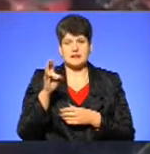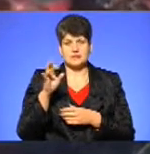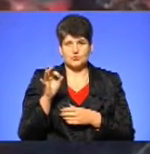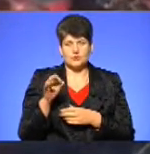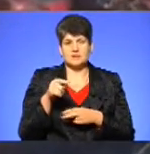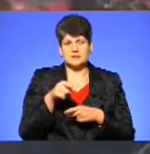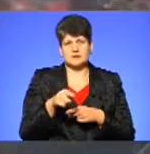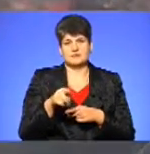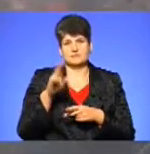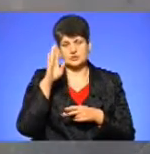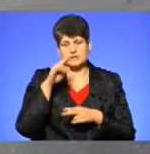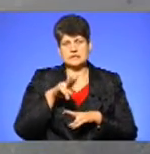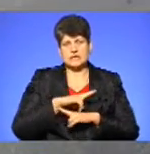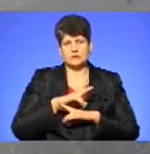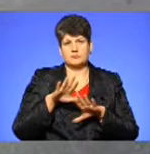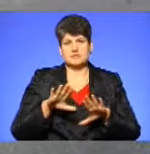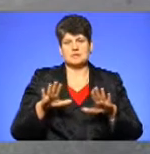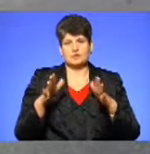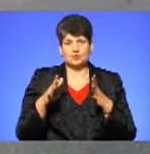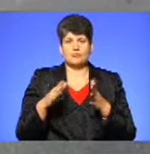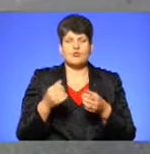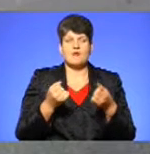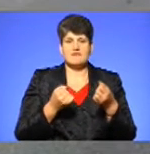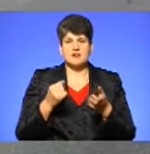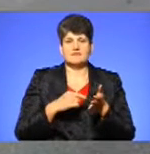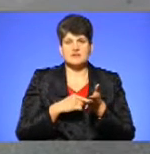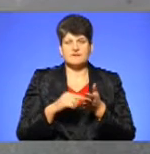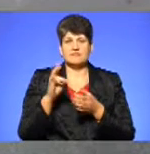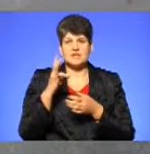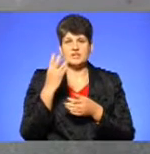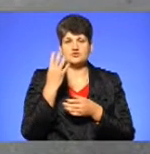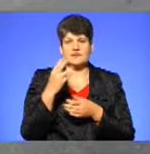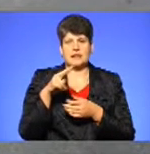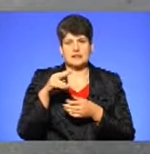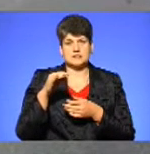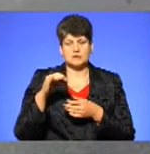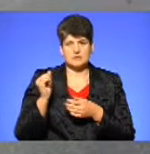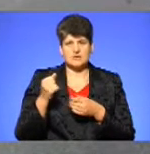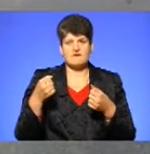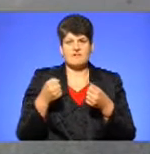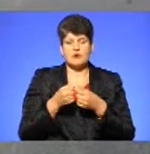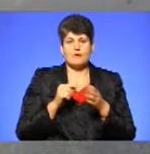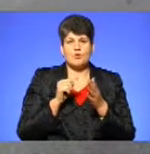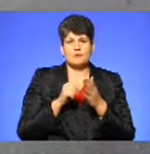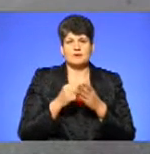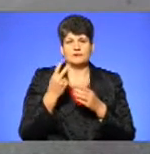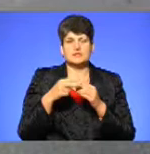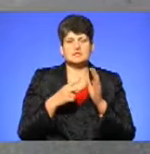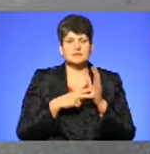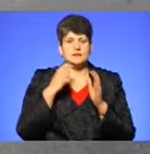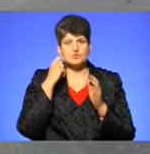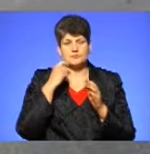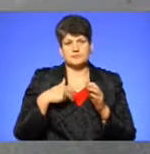загинув на місці події. Двома аваріями відзначилась Тернопільщина і у неділю 4 листопада. У аварію потрапило двоє 17-річних жителів